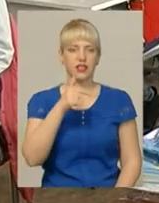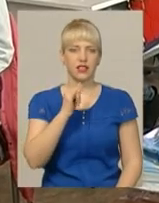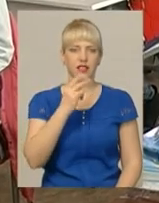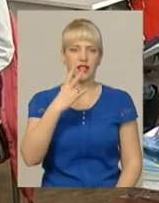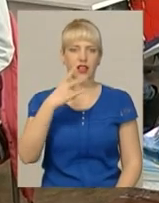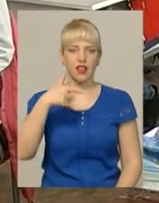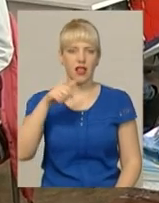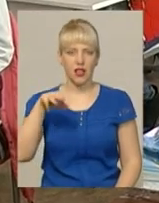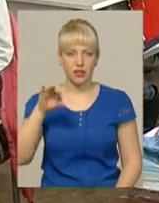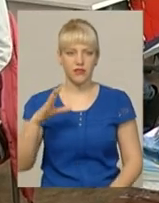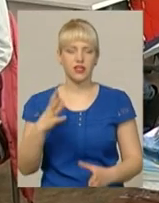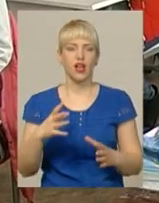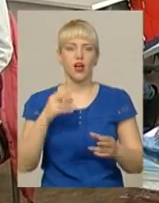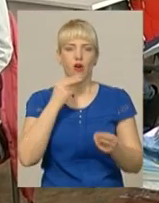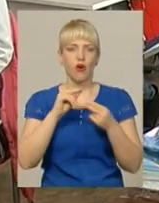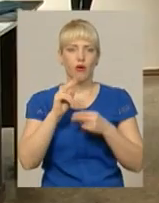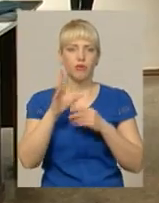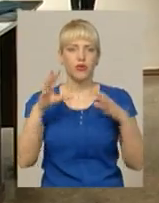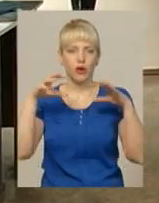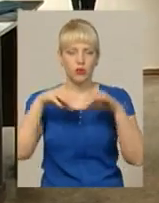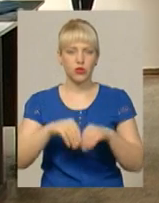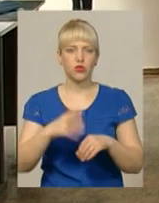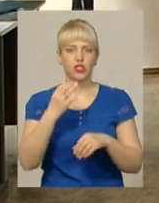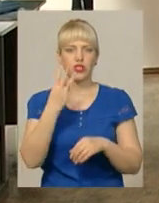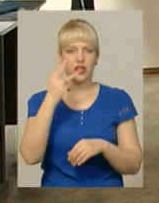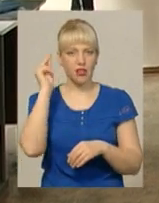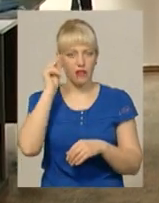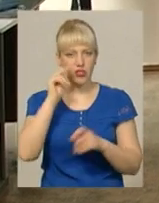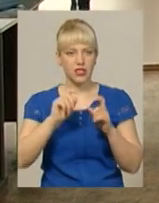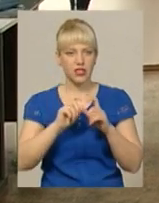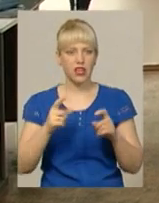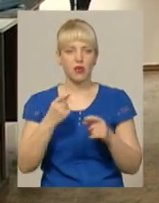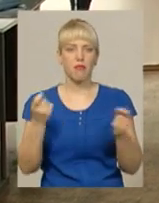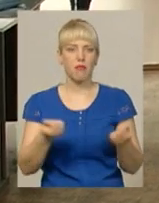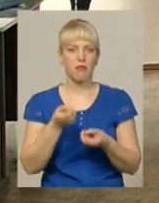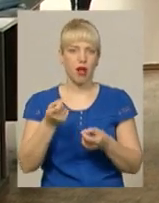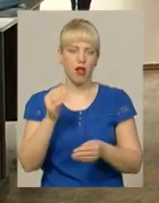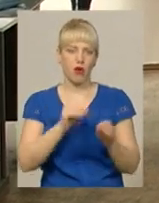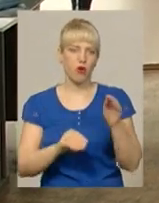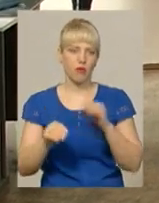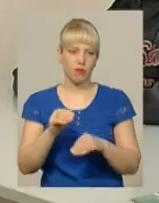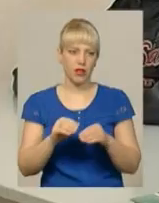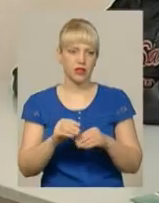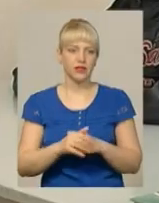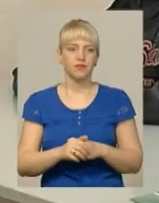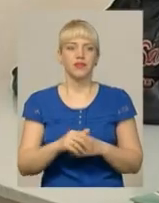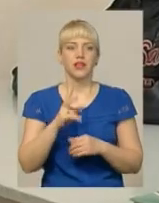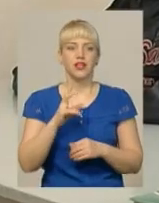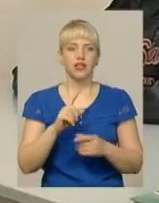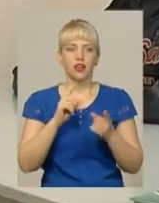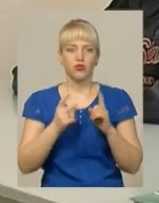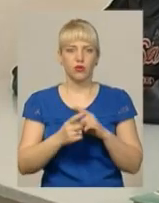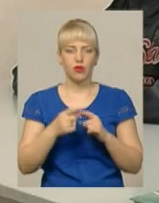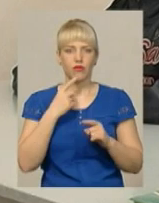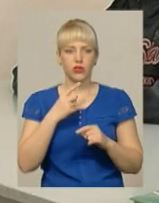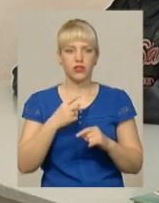загальноосвітні навчальні заклади Лісогринівецької ОТГ. Також через те, що вони малокомплектні, каже сільський голова Віталій Гралюк. Натомість, додає